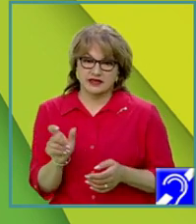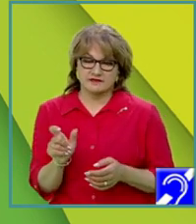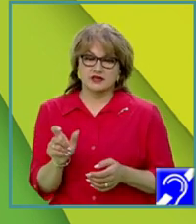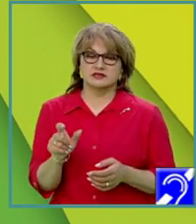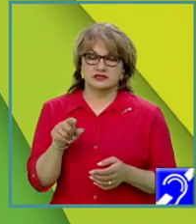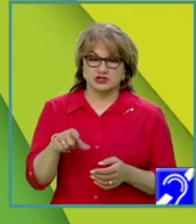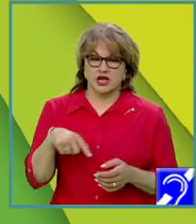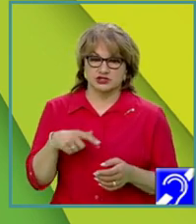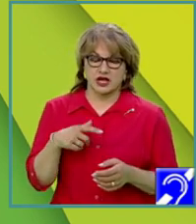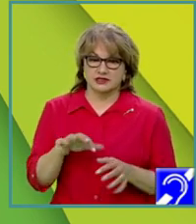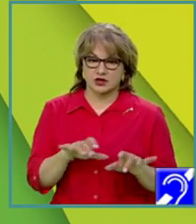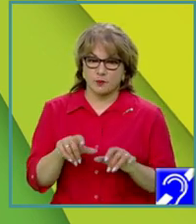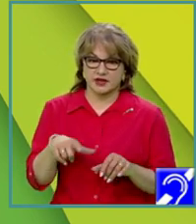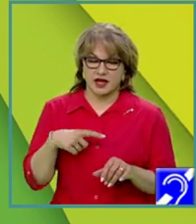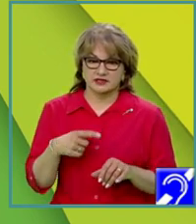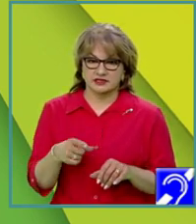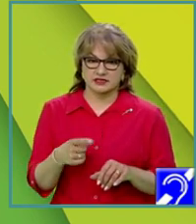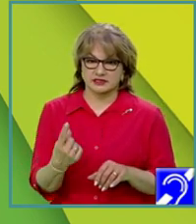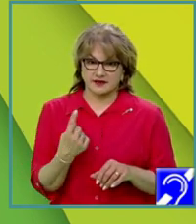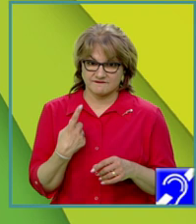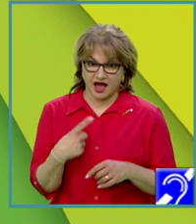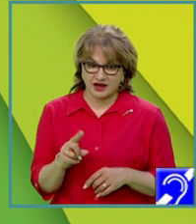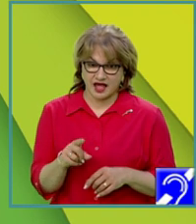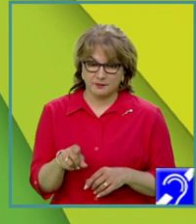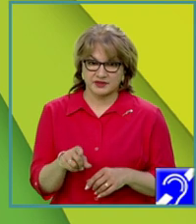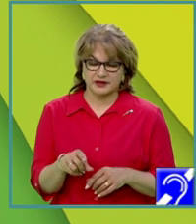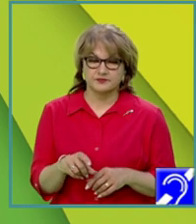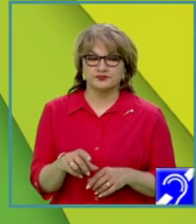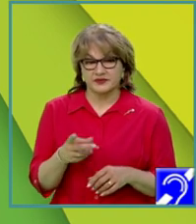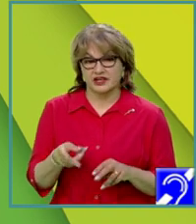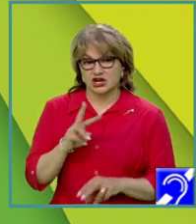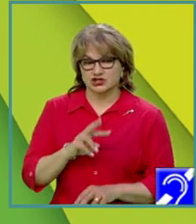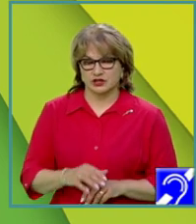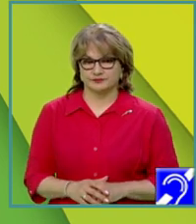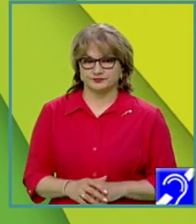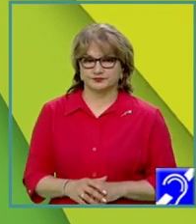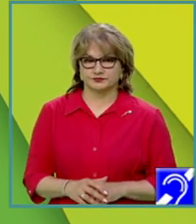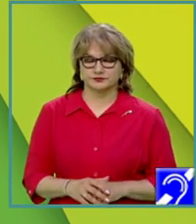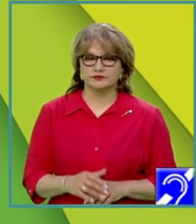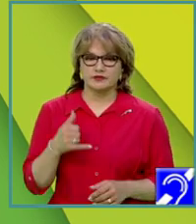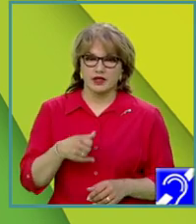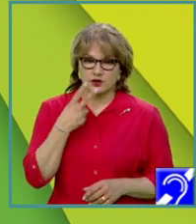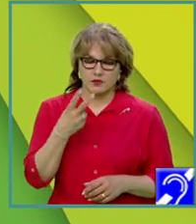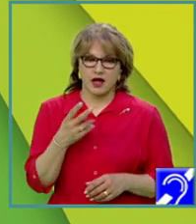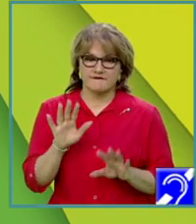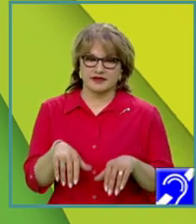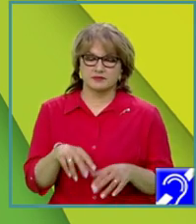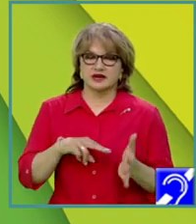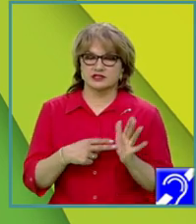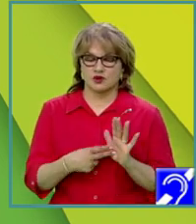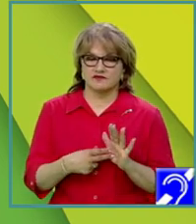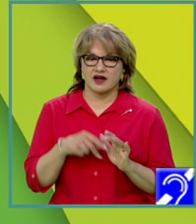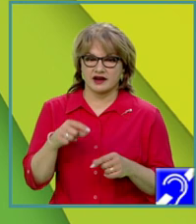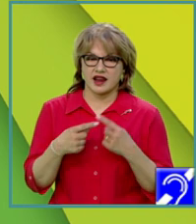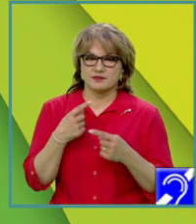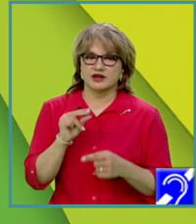această operație această variabilă crește. Aici avem și rezolvarea în